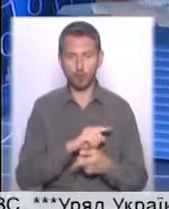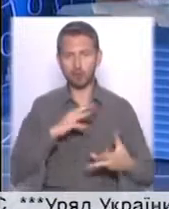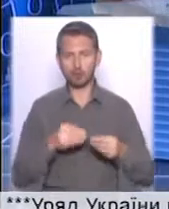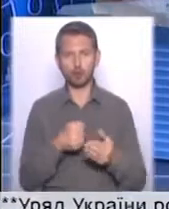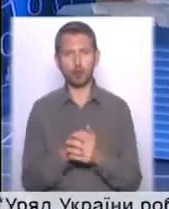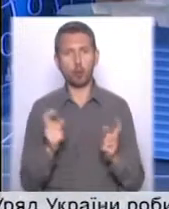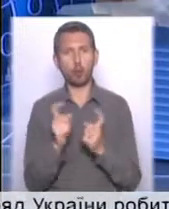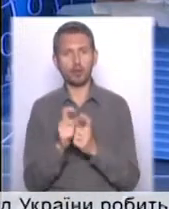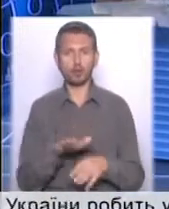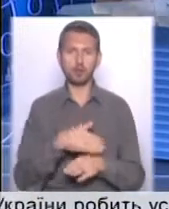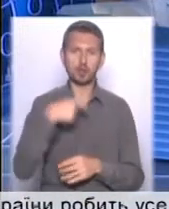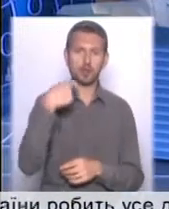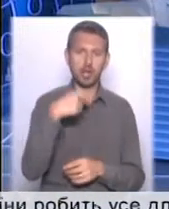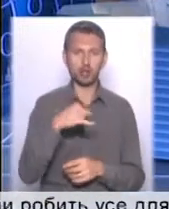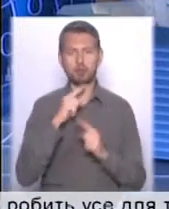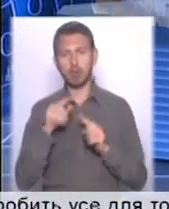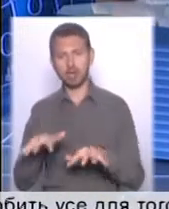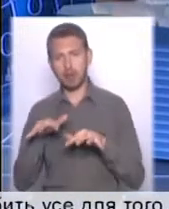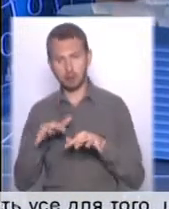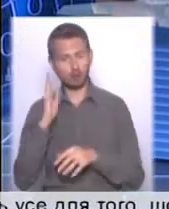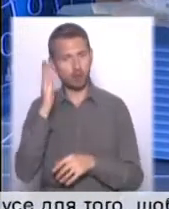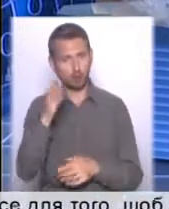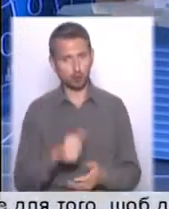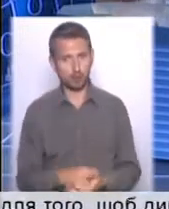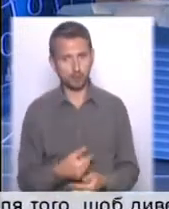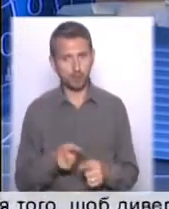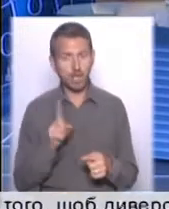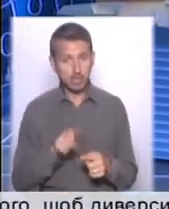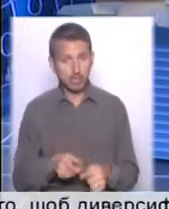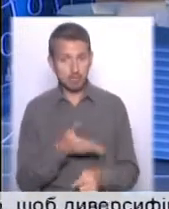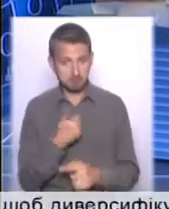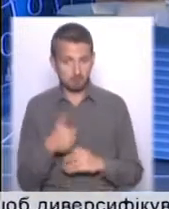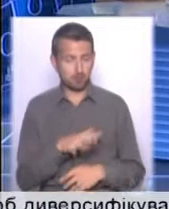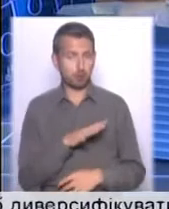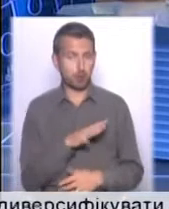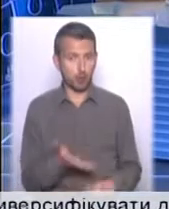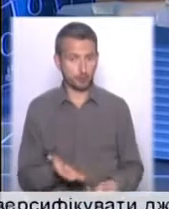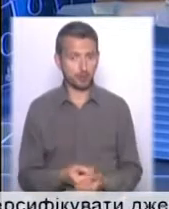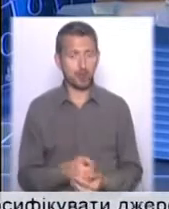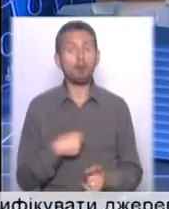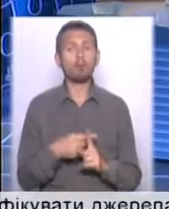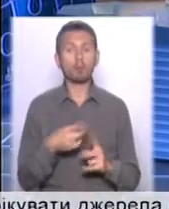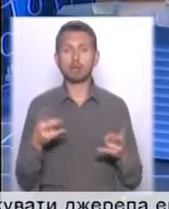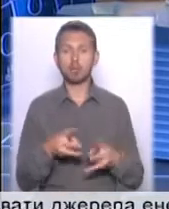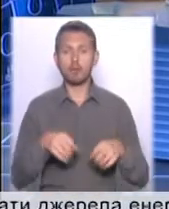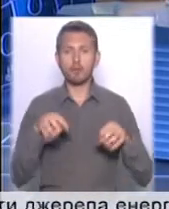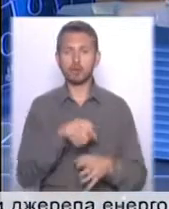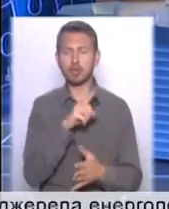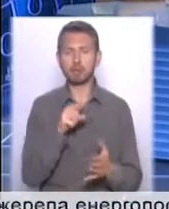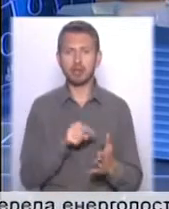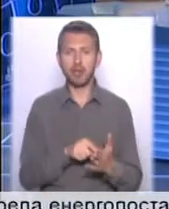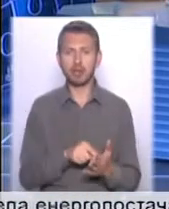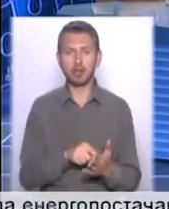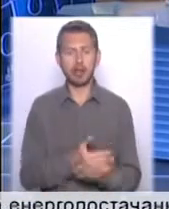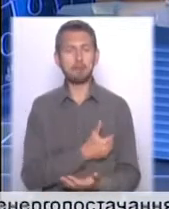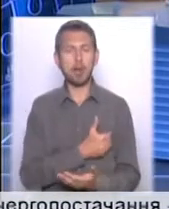конфлікту між президентом і парламентом в майбутньому. Це ми вже спостерігали. Крім того, потрібно вирішити питання, бажано